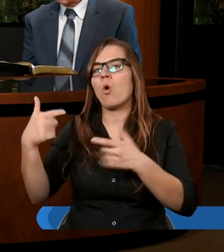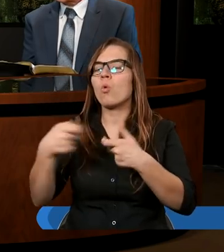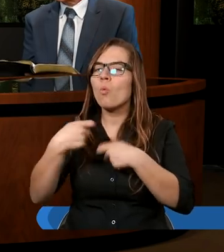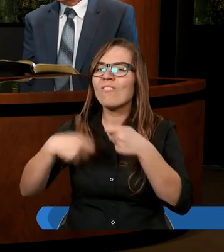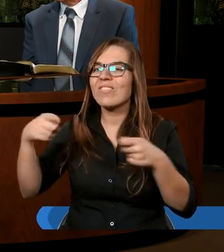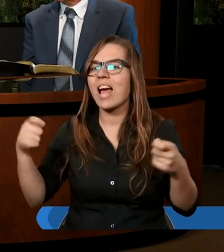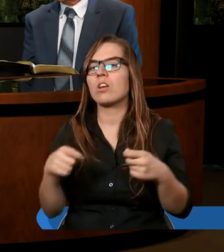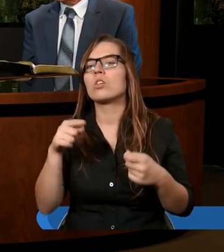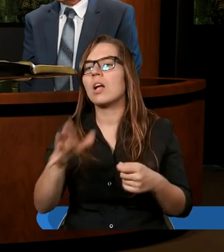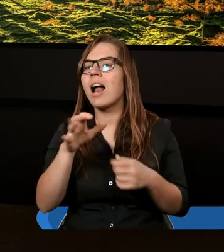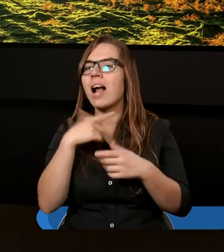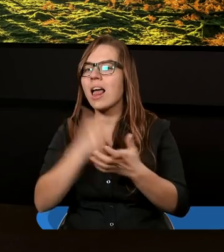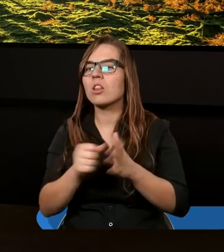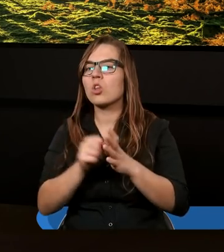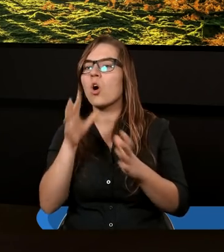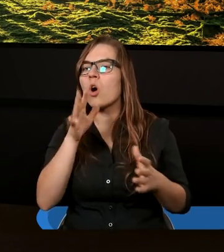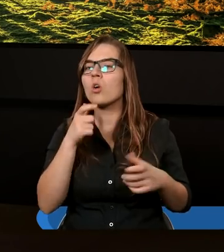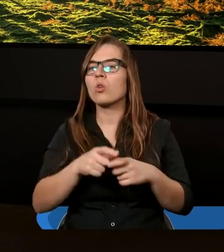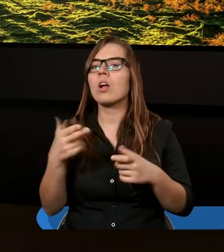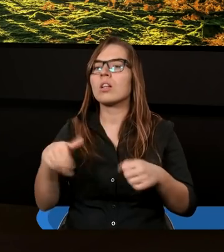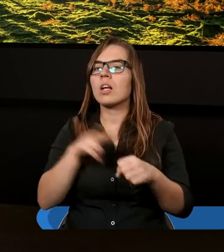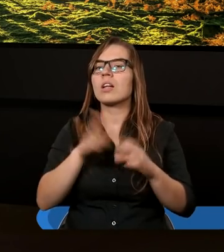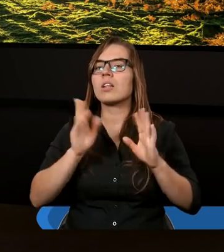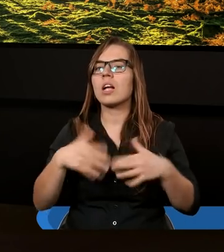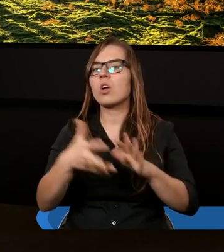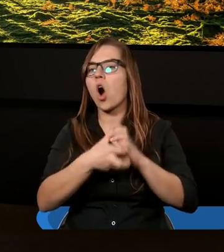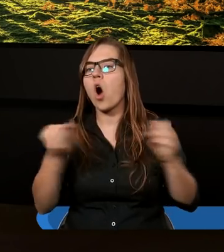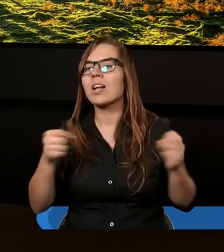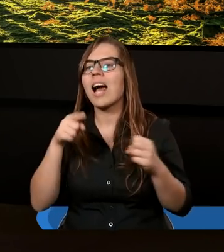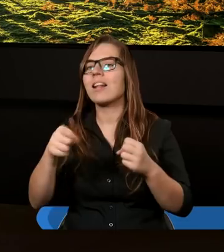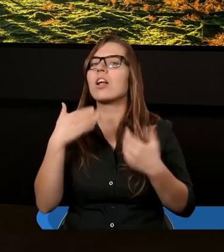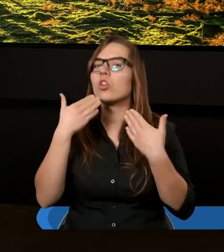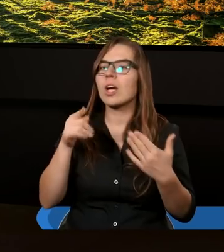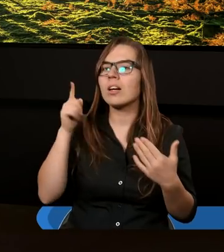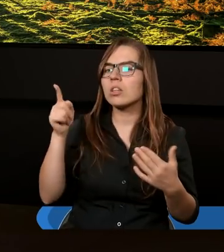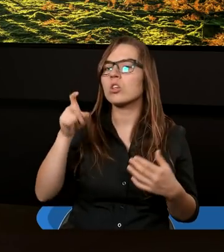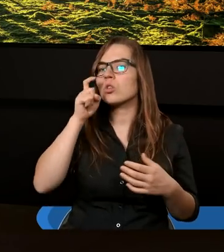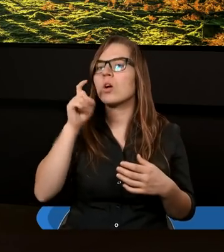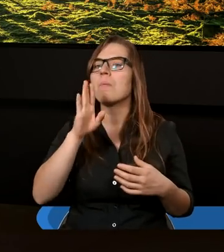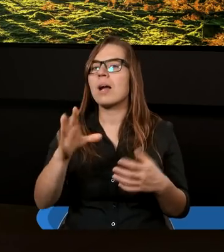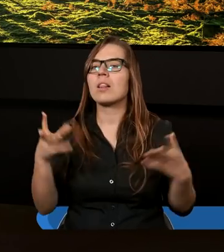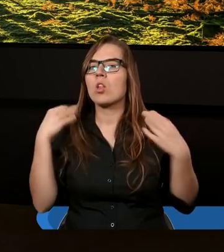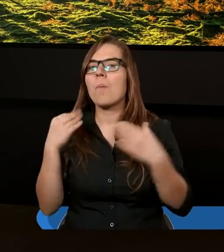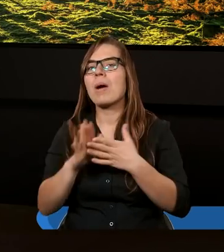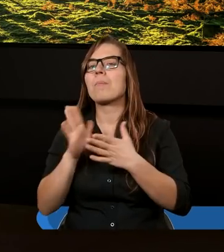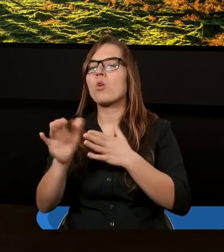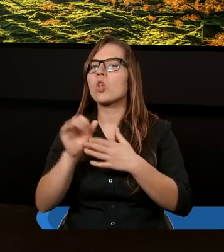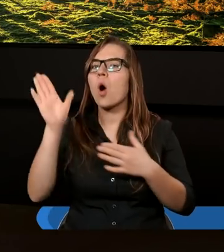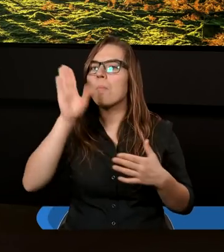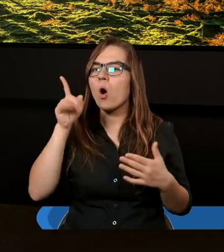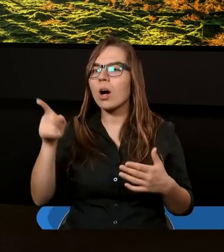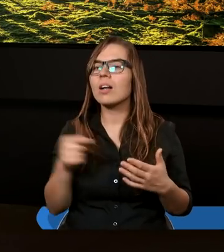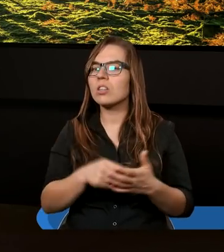autor listu do hebrajczyków, tą zasłoną, która została rozdarta i teraz dzięki niemu człowiek ma dostęp bezpośrednio do Boga.